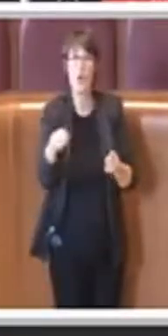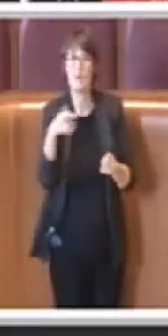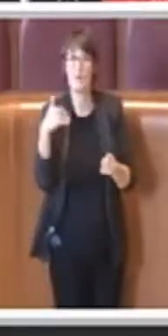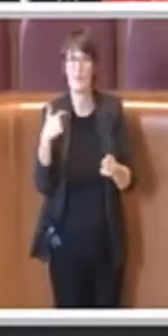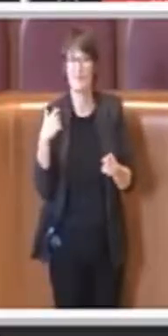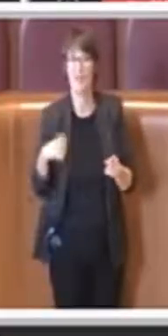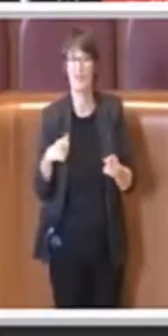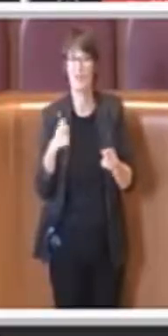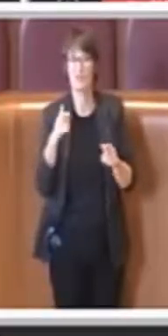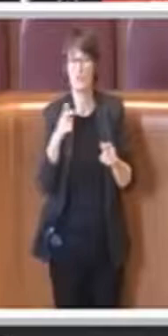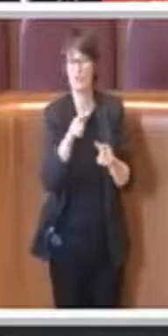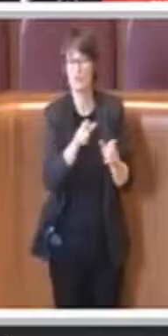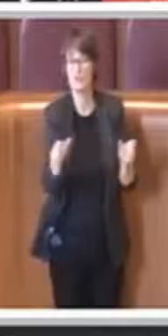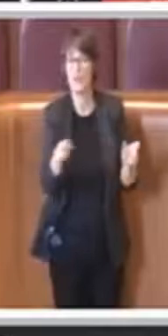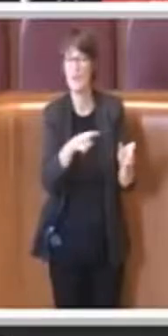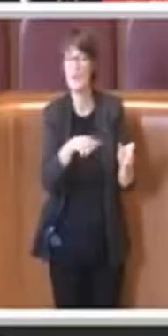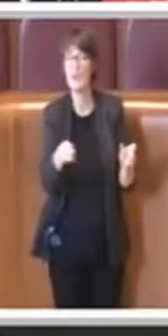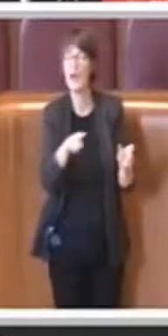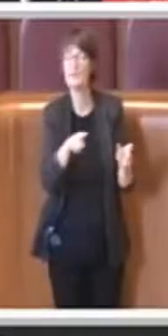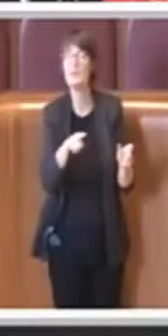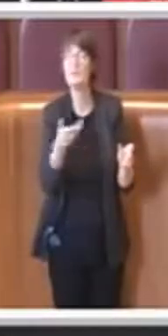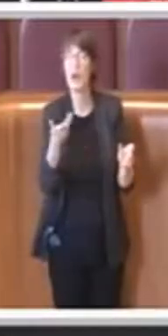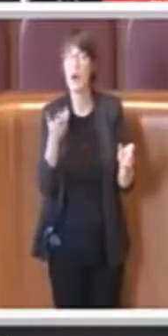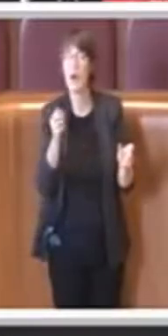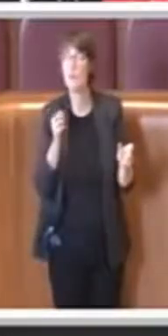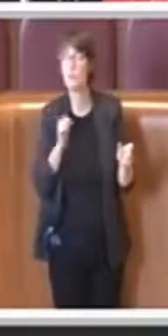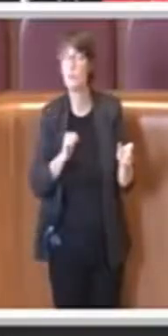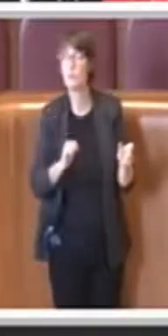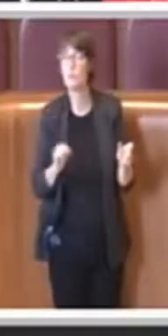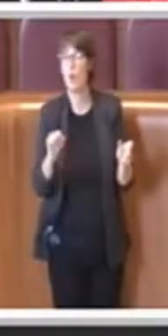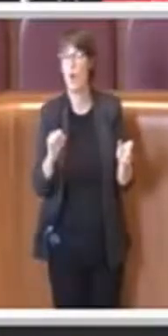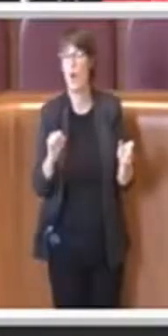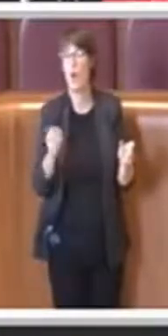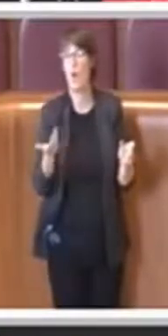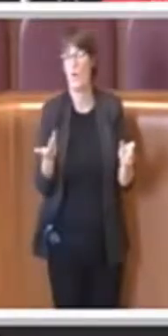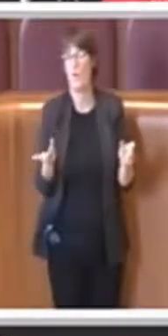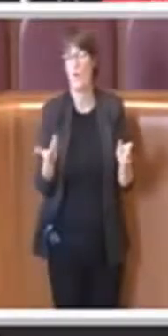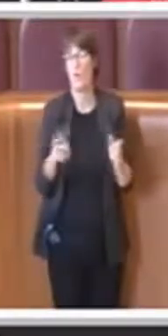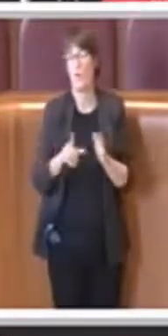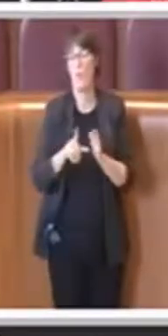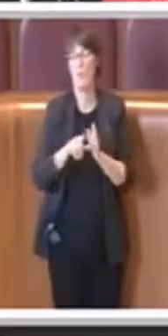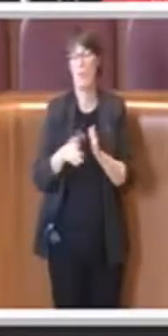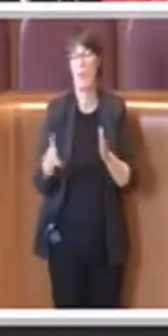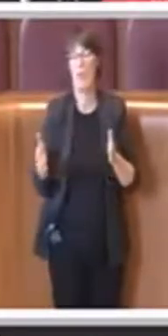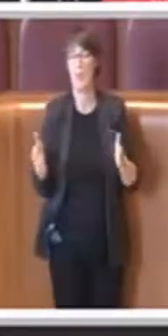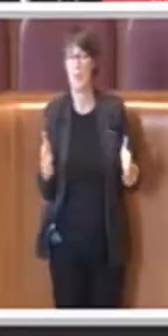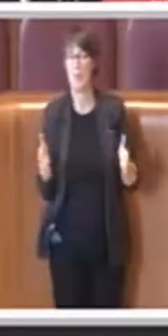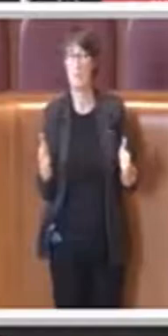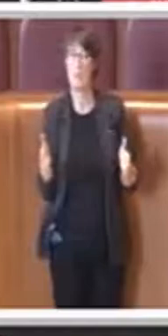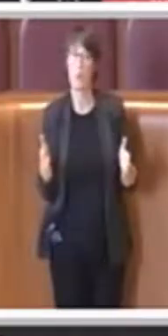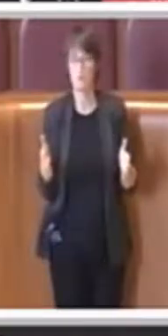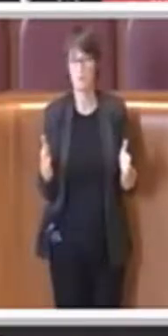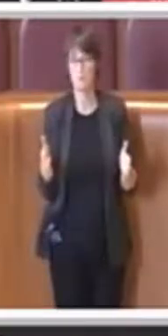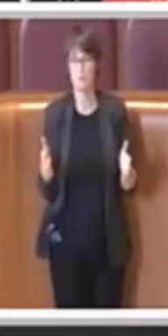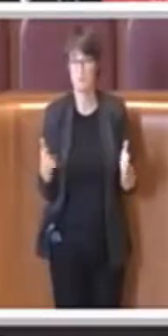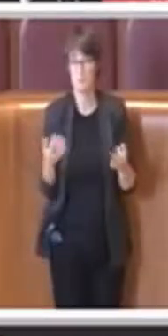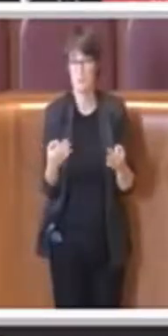potrà farlo in un tempo anche più o meno abbastanza breve.